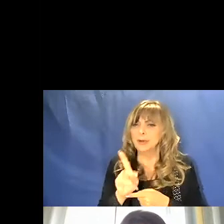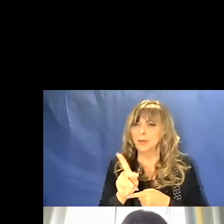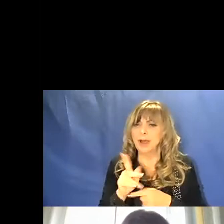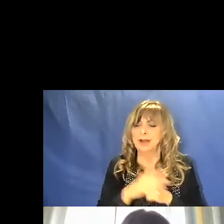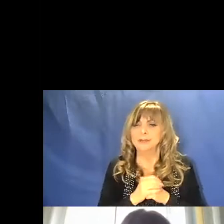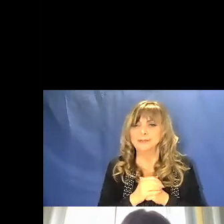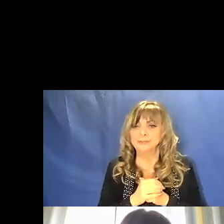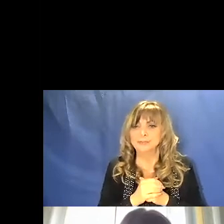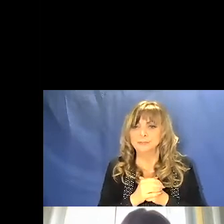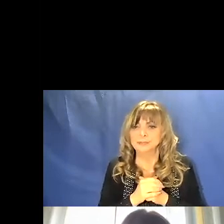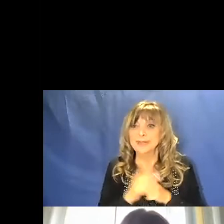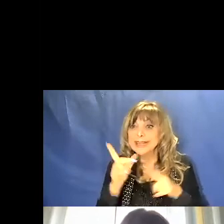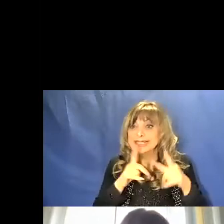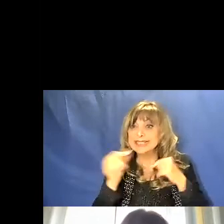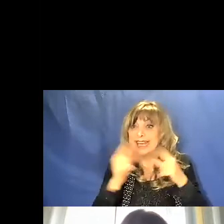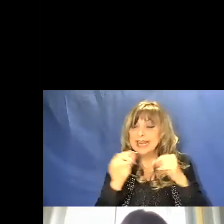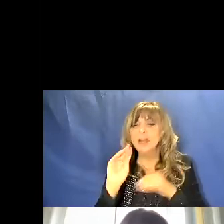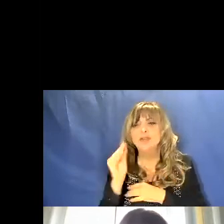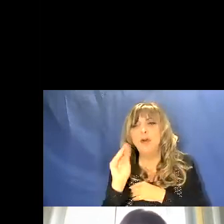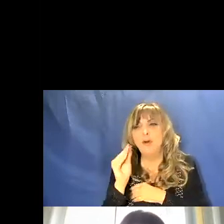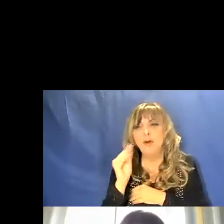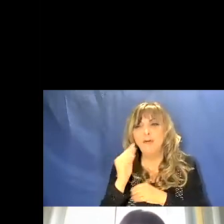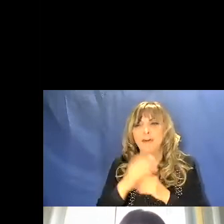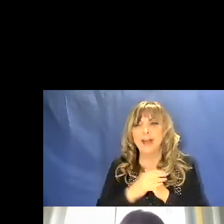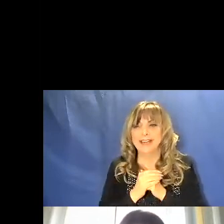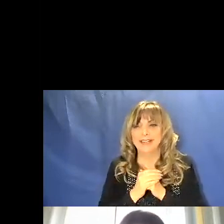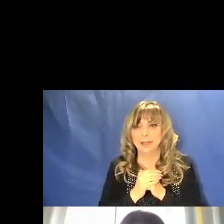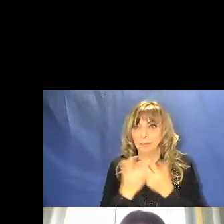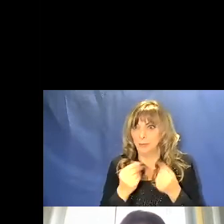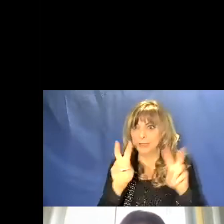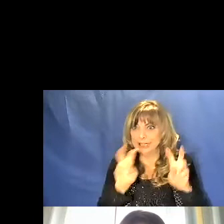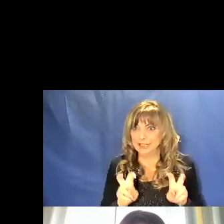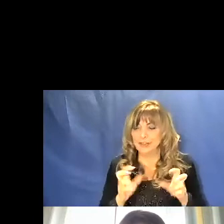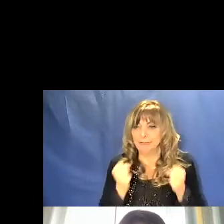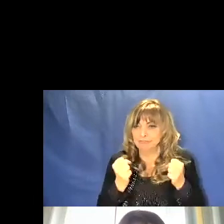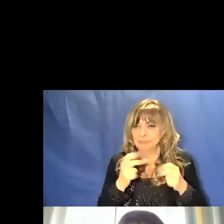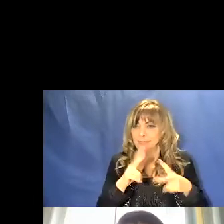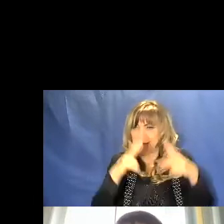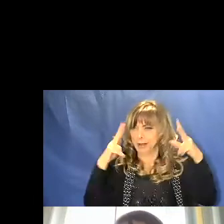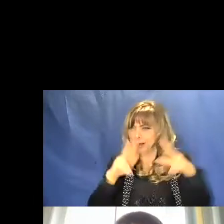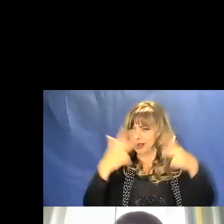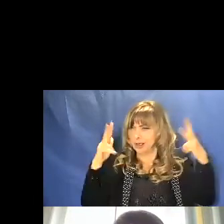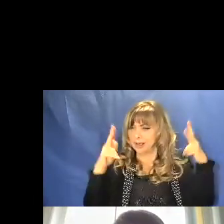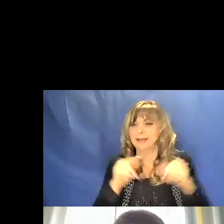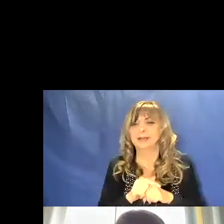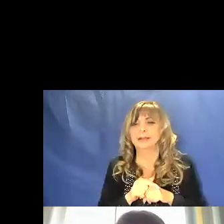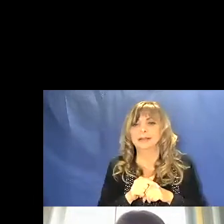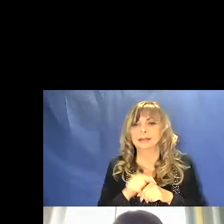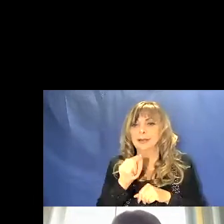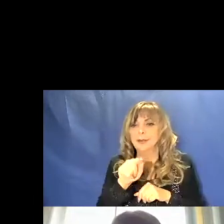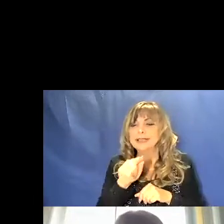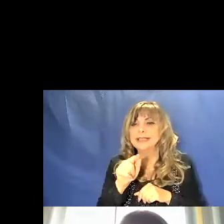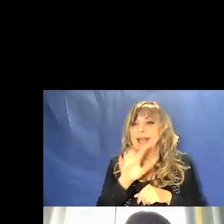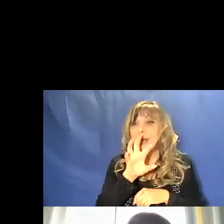stelle giovani, quindi molto energetiche, molto brillanti. Anche questa è un